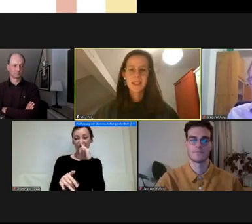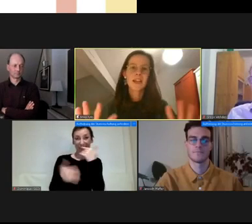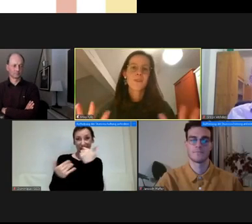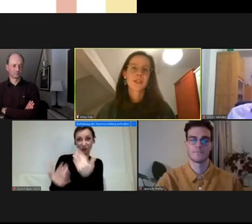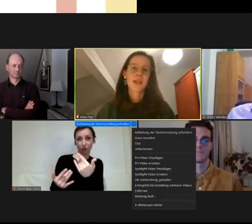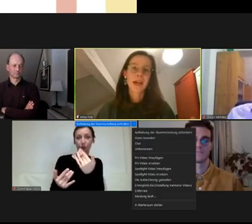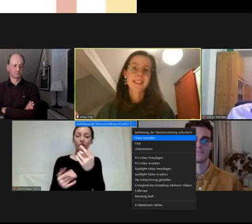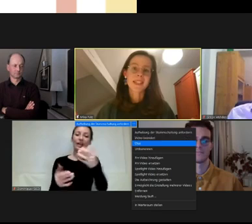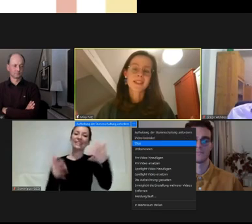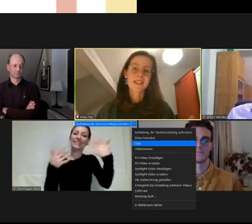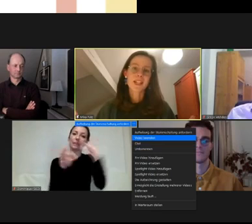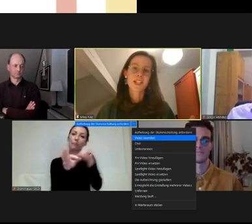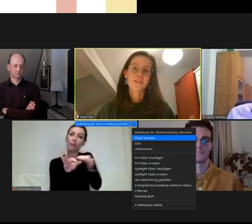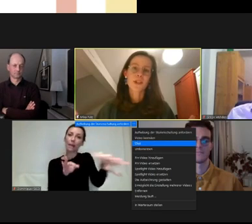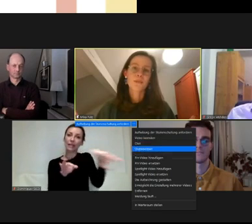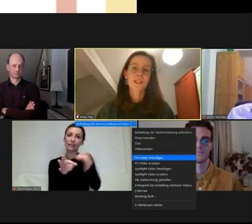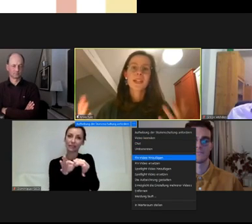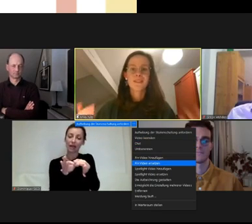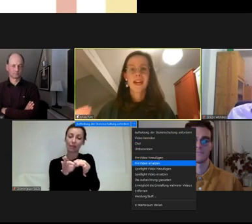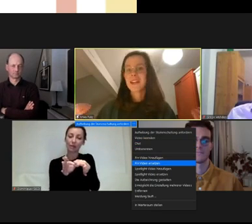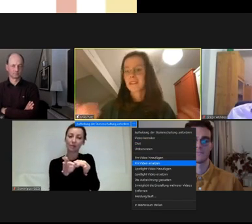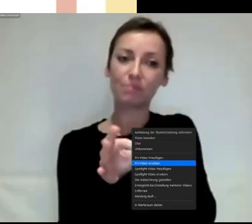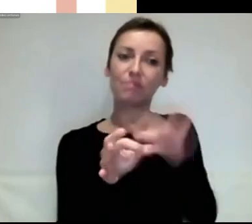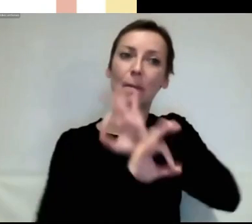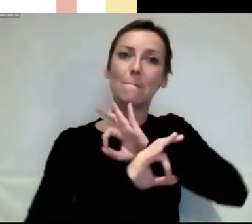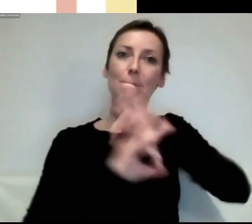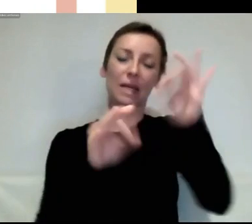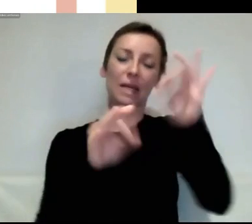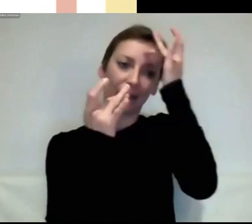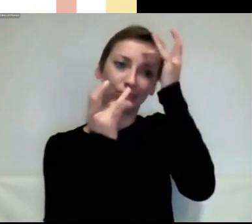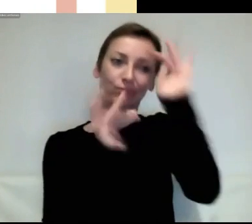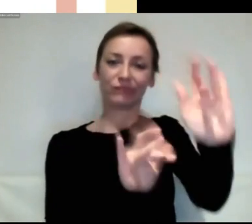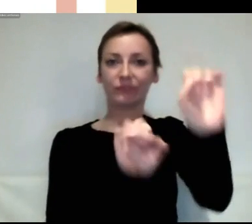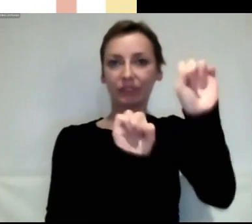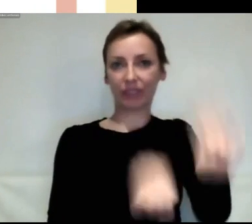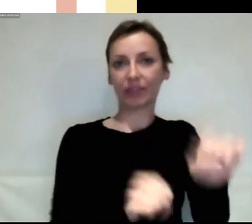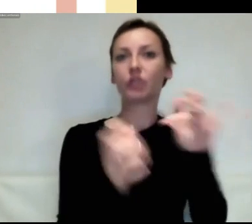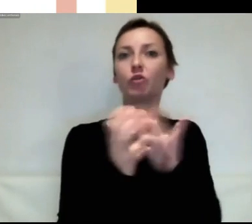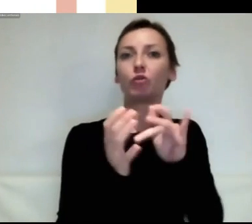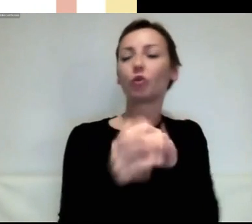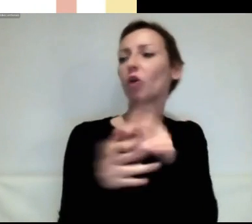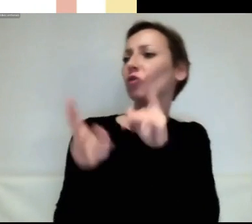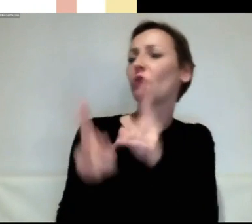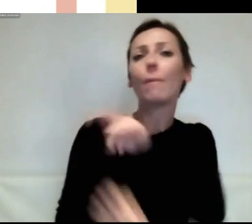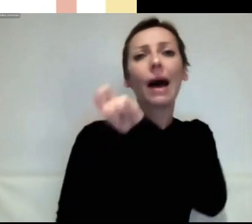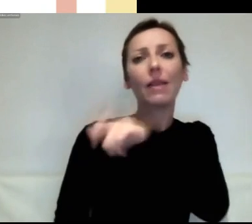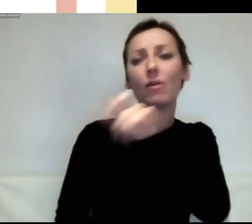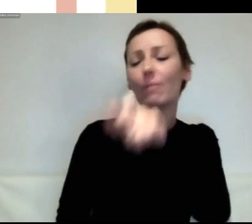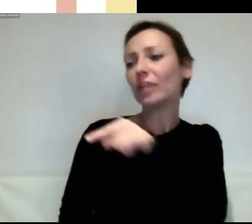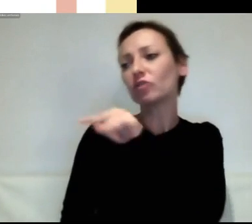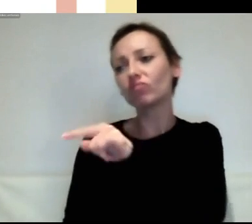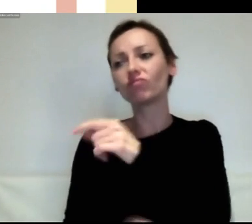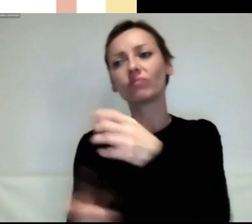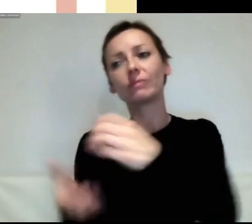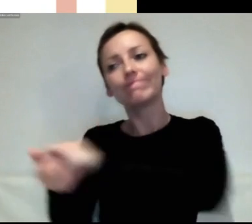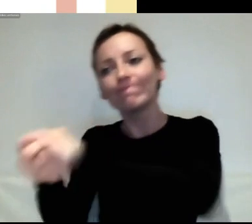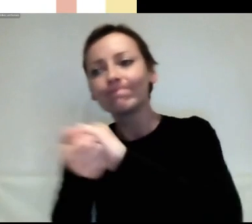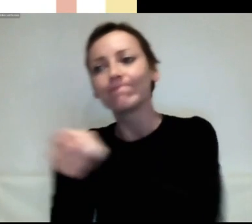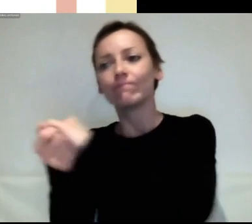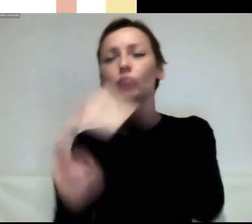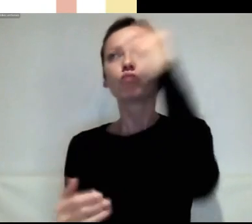weil sie von der Breite der Gesellschaft kommt, weil ganz normale Menschen, die gemeinsam entwickelt haben und